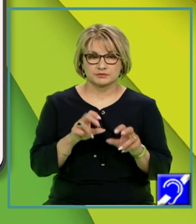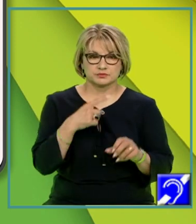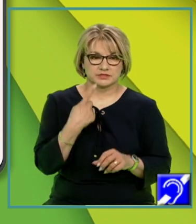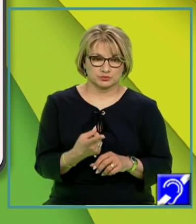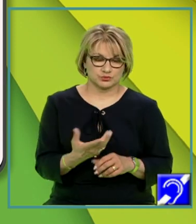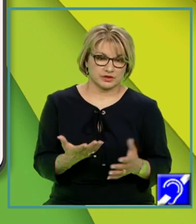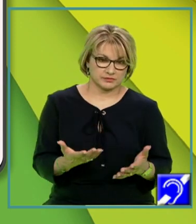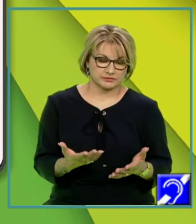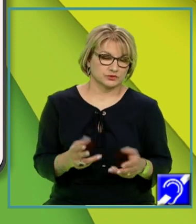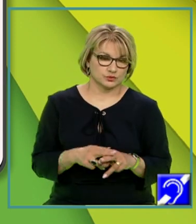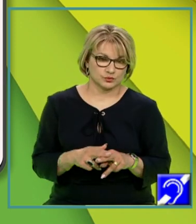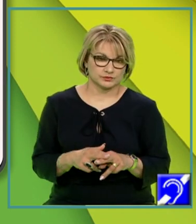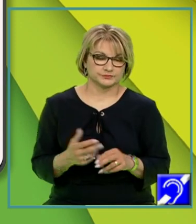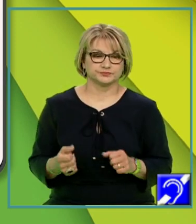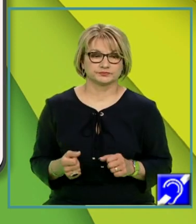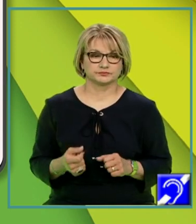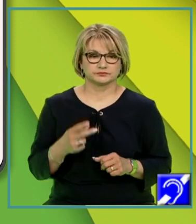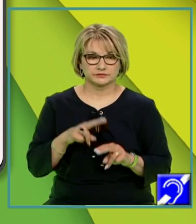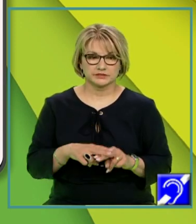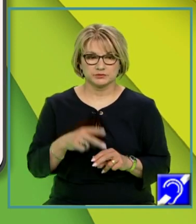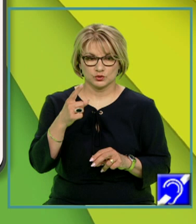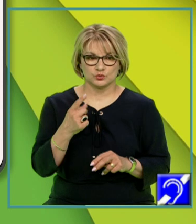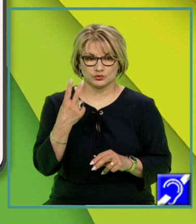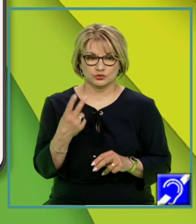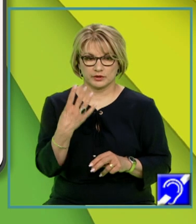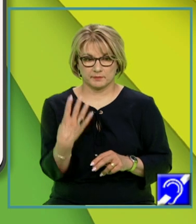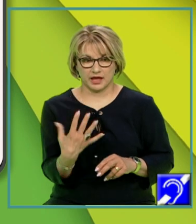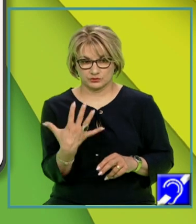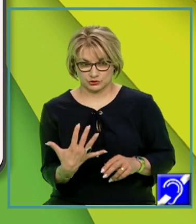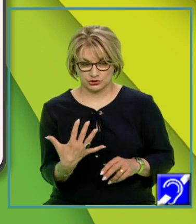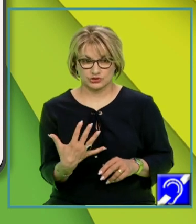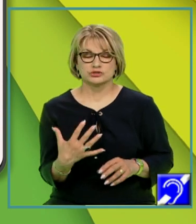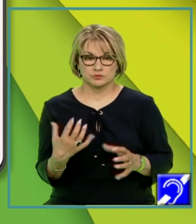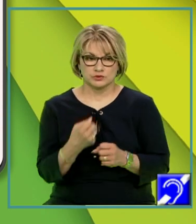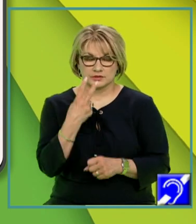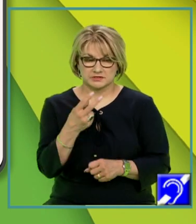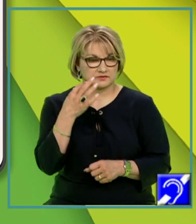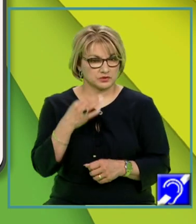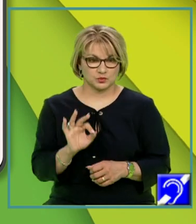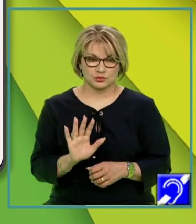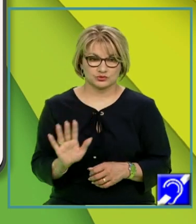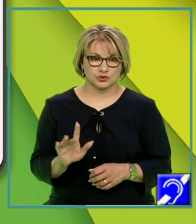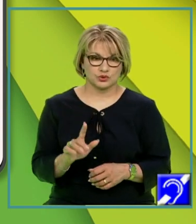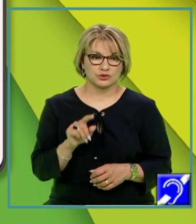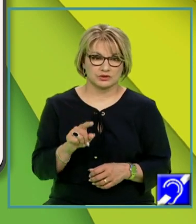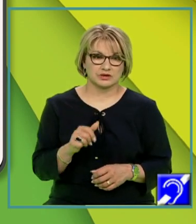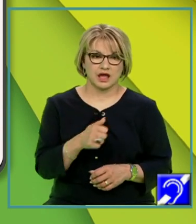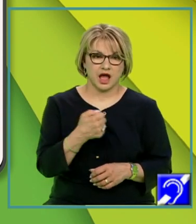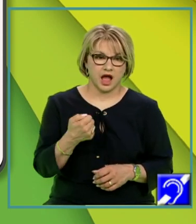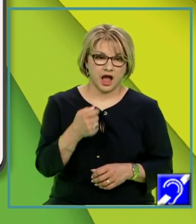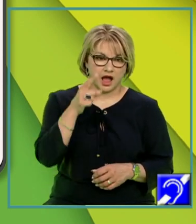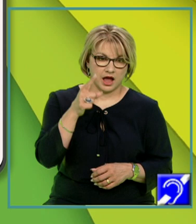Astfel încât, rămândându-ne 1, 2, 4 și 5, putem vedea destul de ușor că conceptului A,